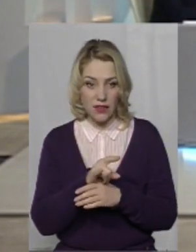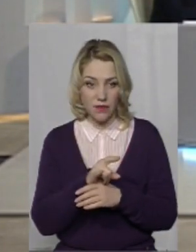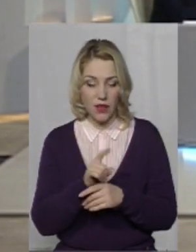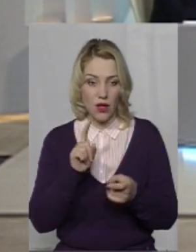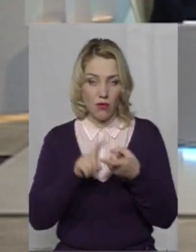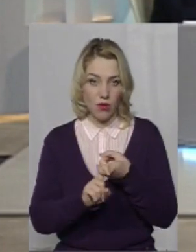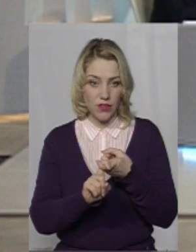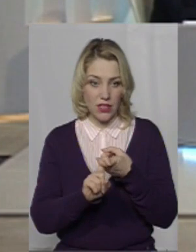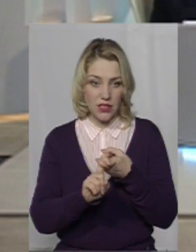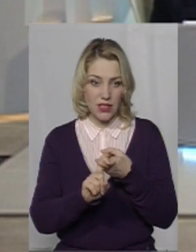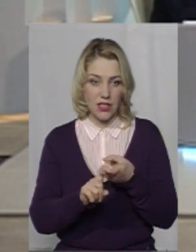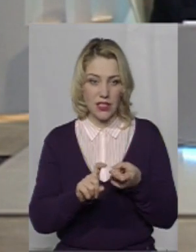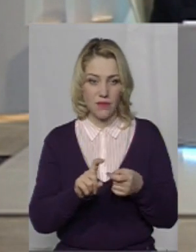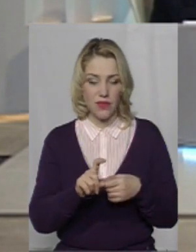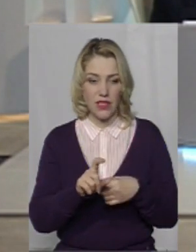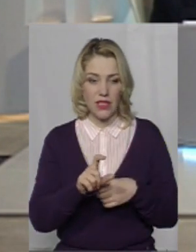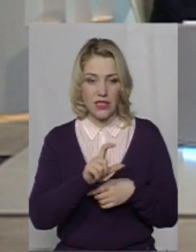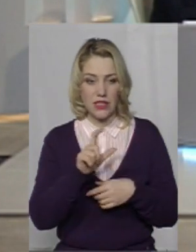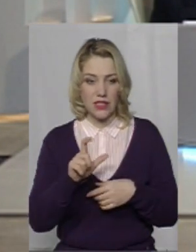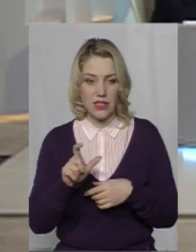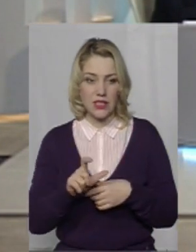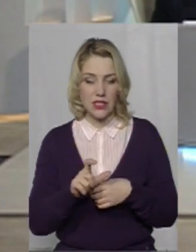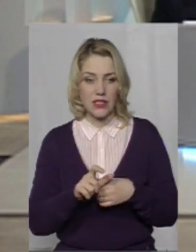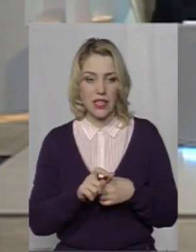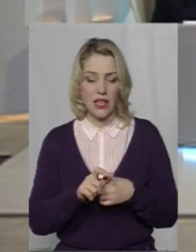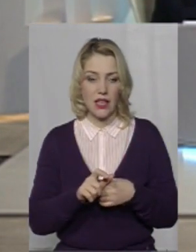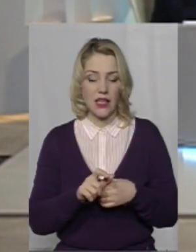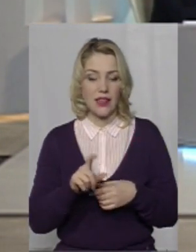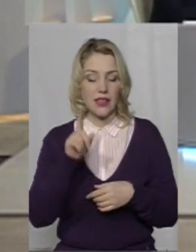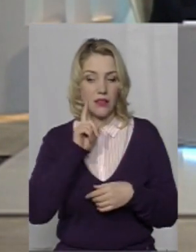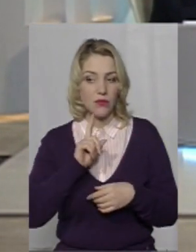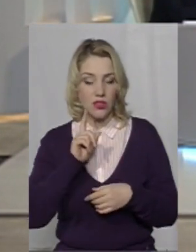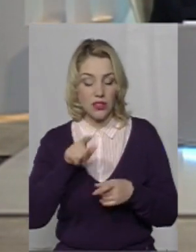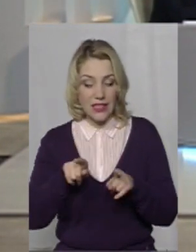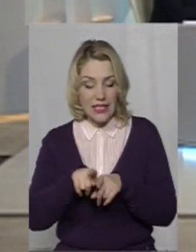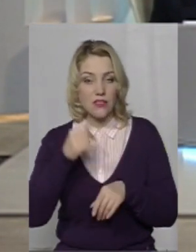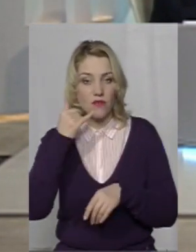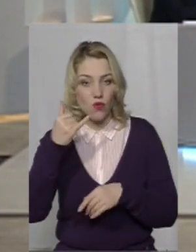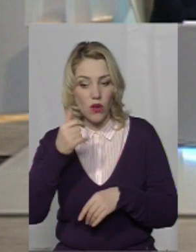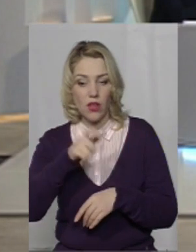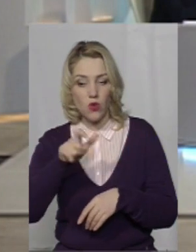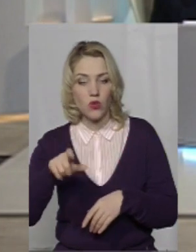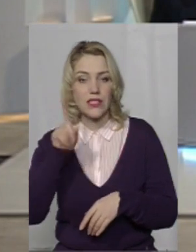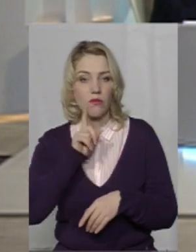ув'язнені, здійснюють дзвінки з тимчасово окупованих територій нашої держави,